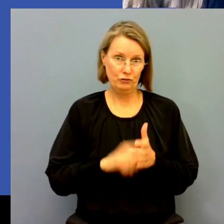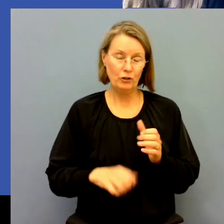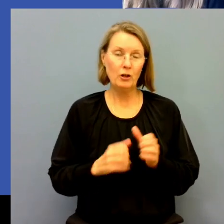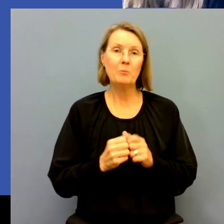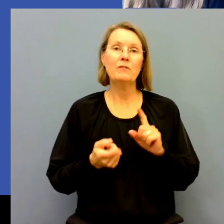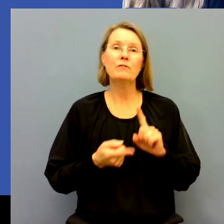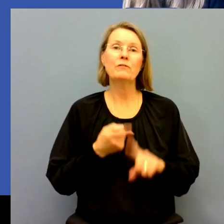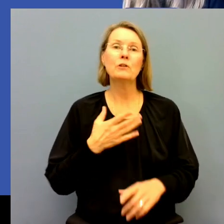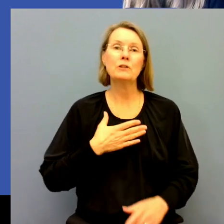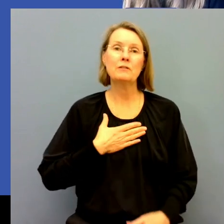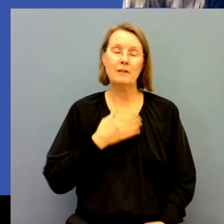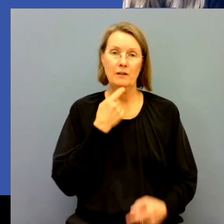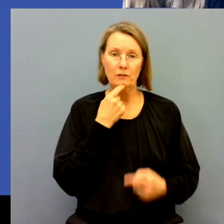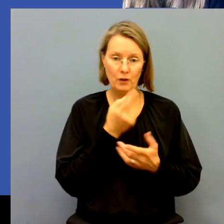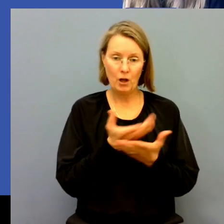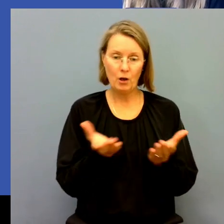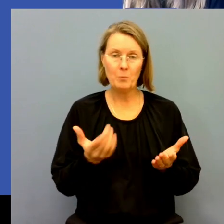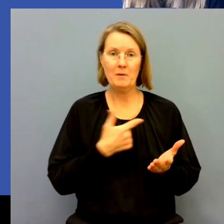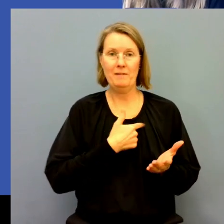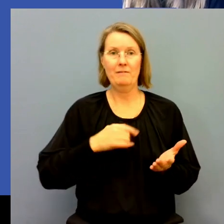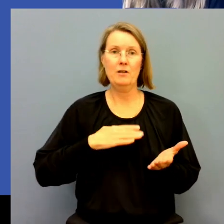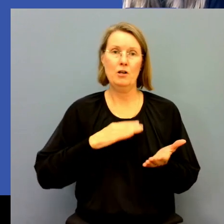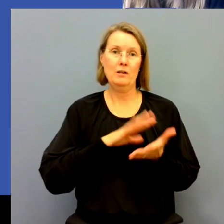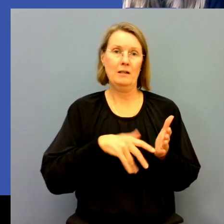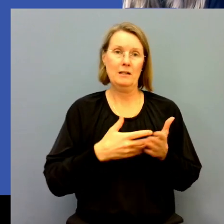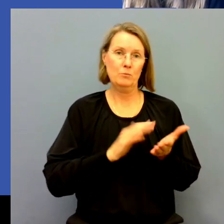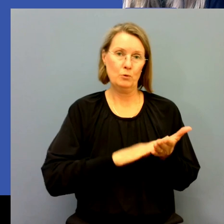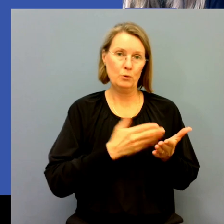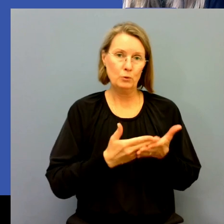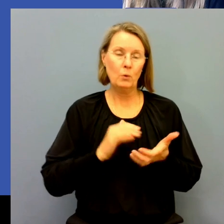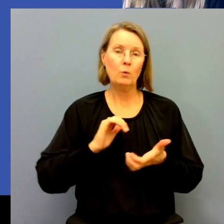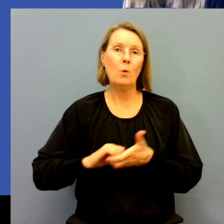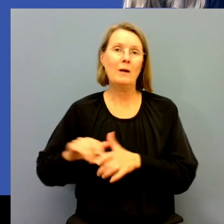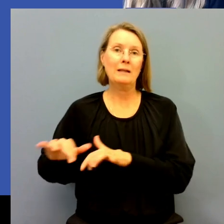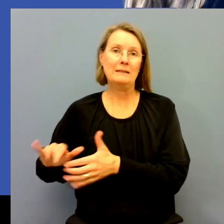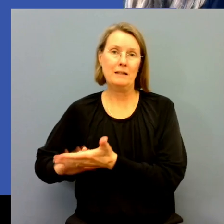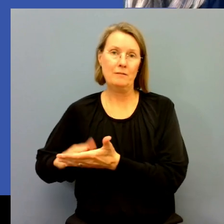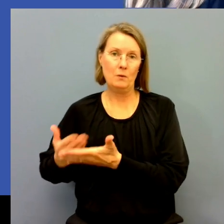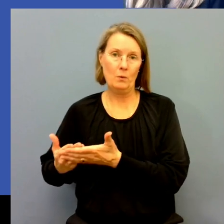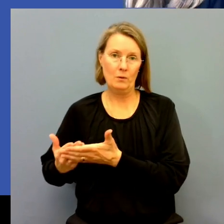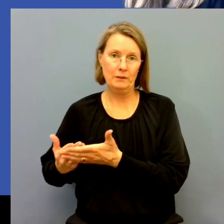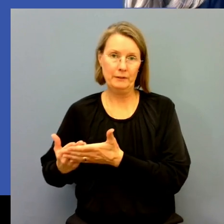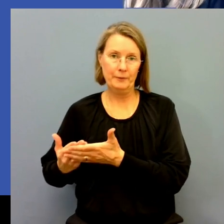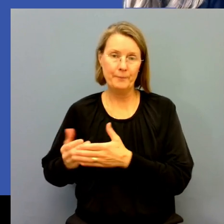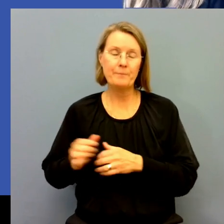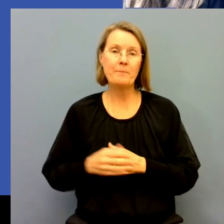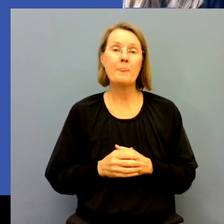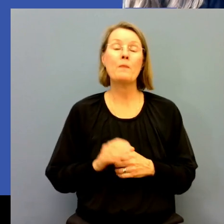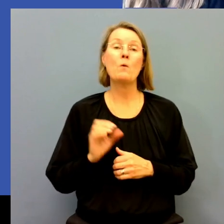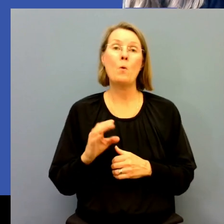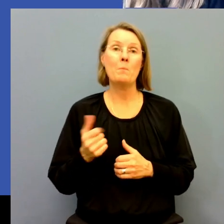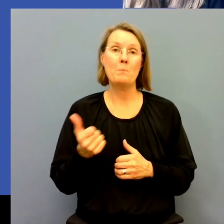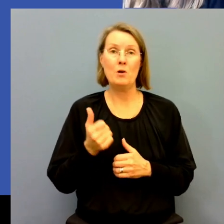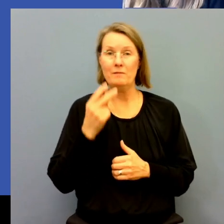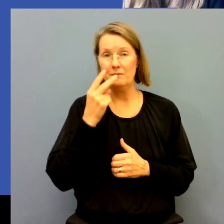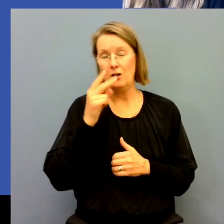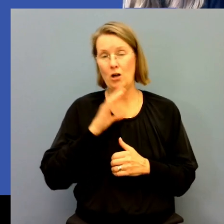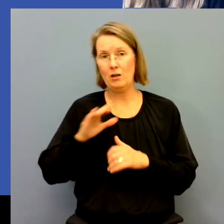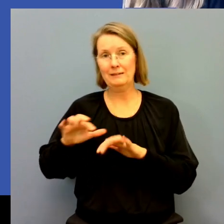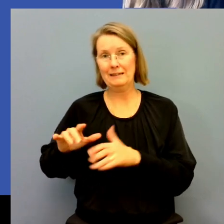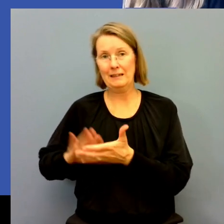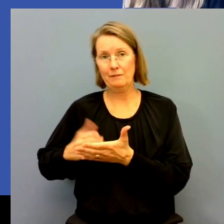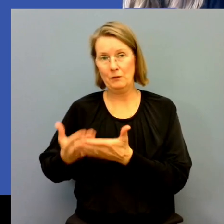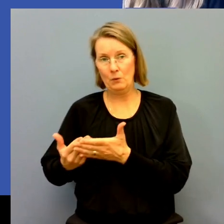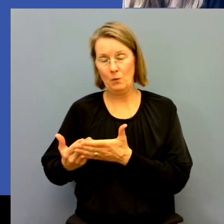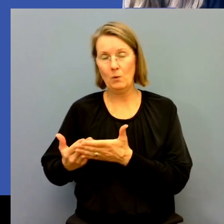börjar så ska jag se att det här webbinariet teckenspråkstolkas och skrivtolkas. Och för er som behöver skrivtolkning